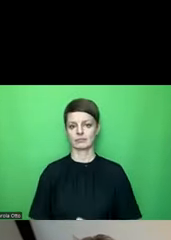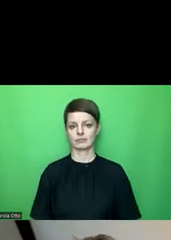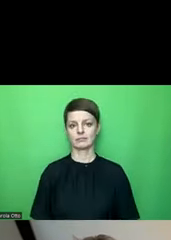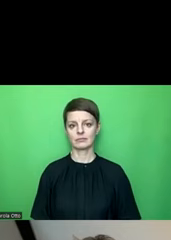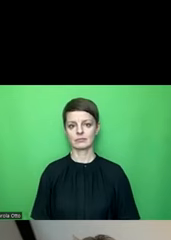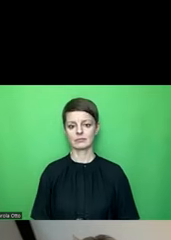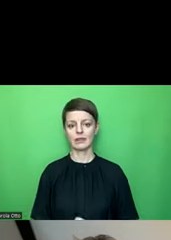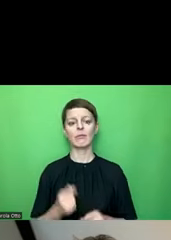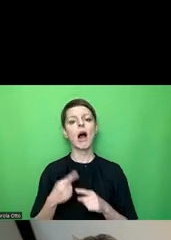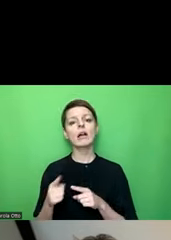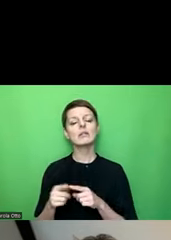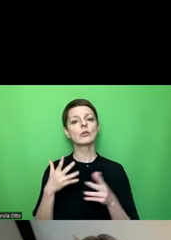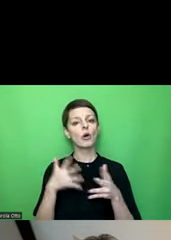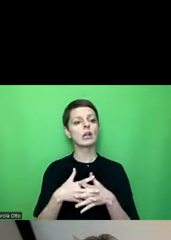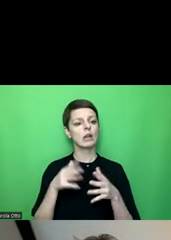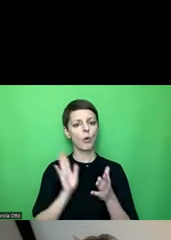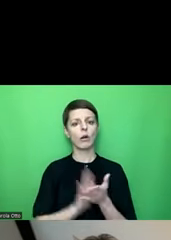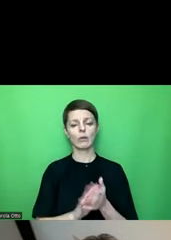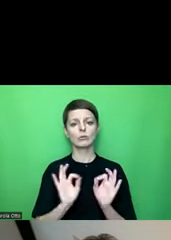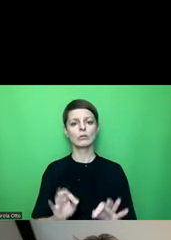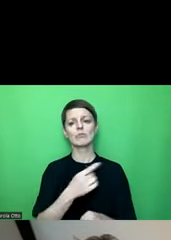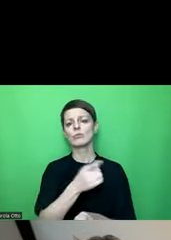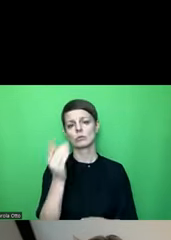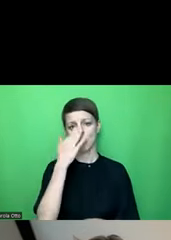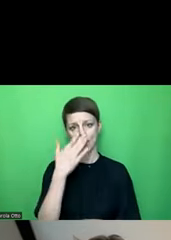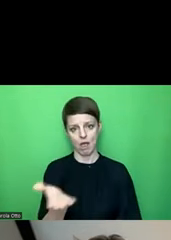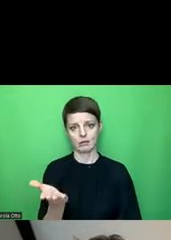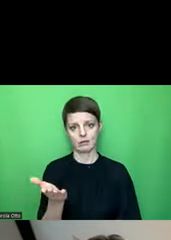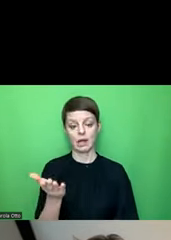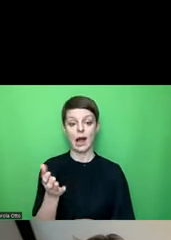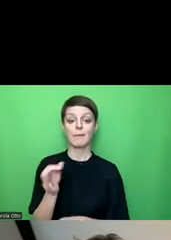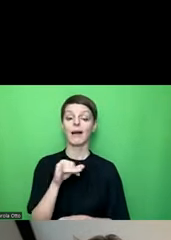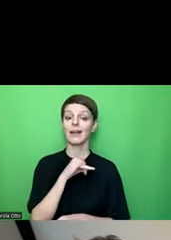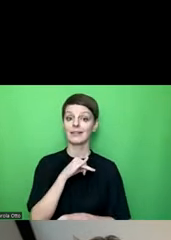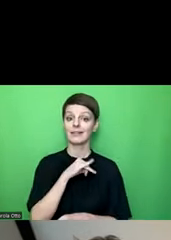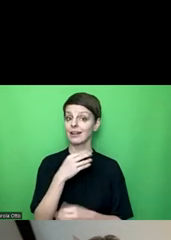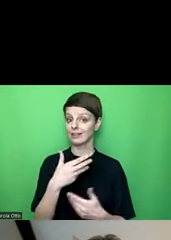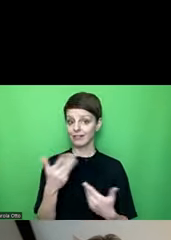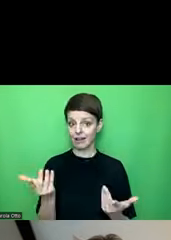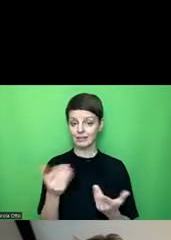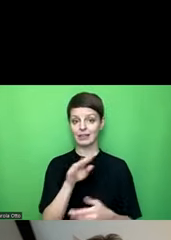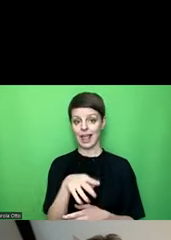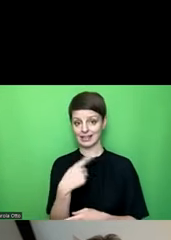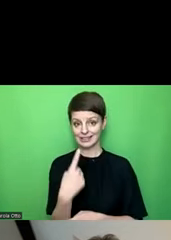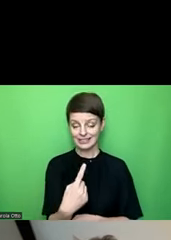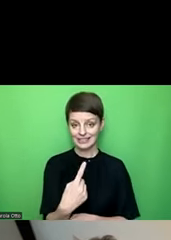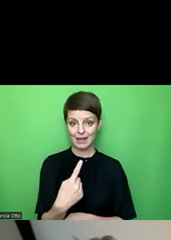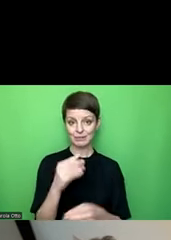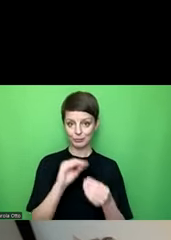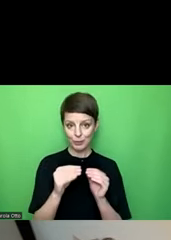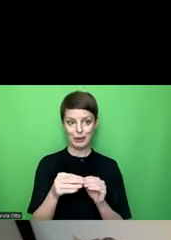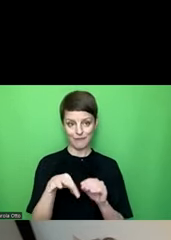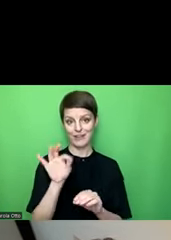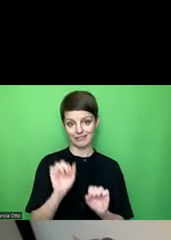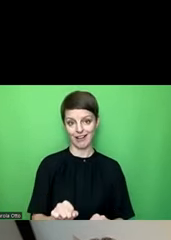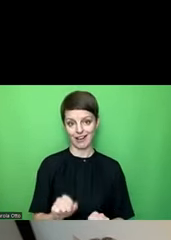es gibt auch andere, die funktionieren, das müssen Sie ausprobieren. Interessanterweise findet ja dann Excel selber die Probleme, wenn